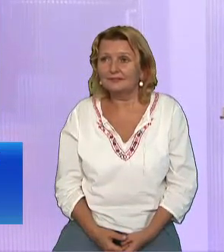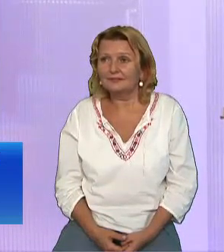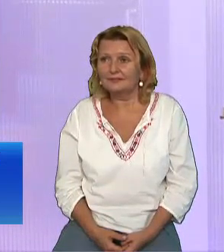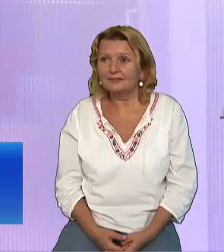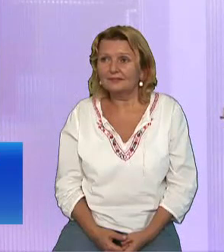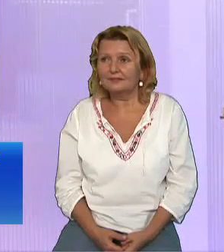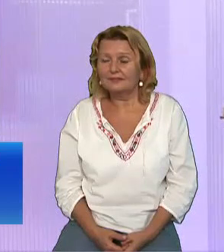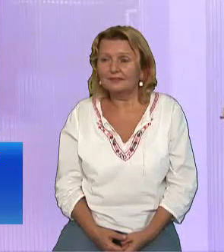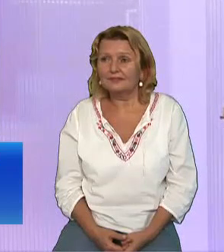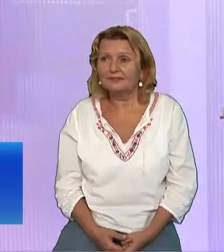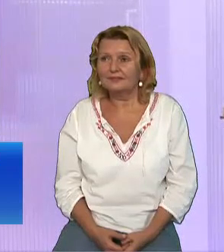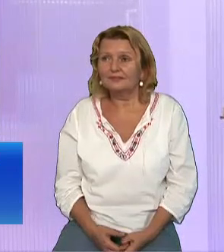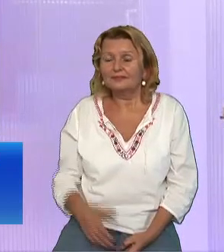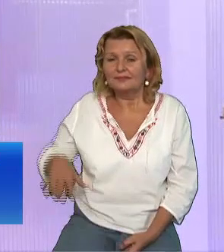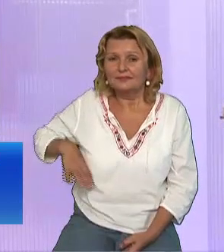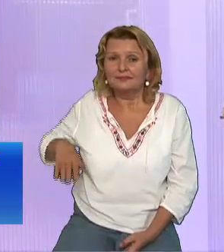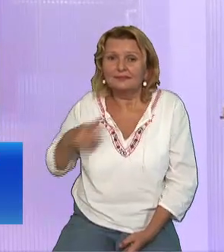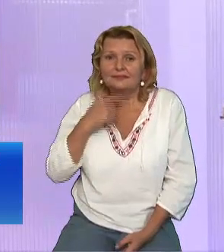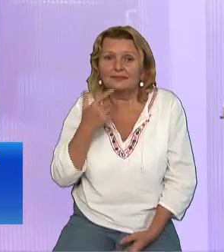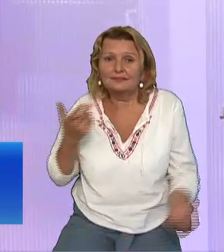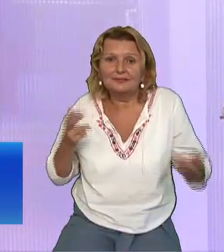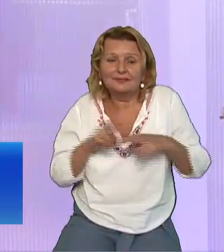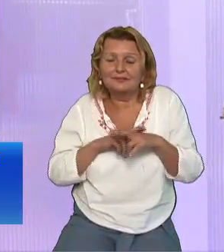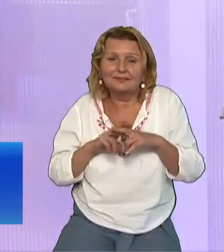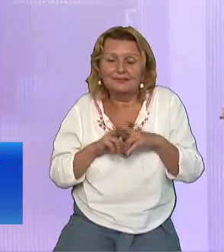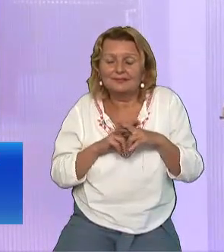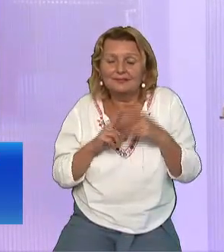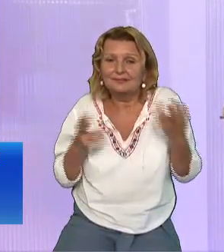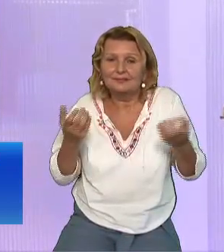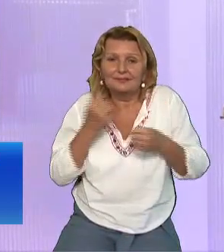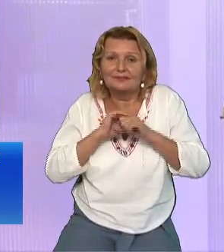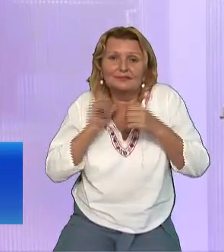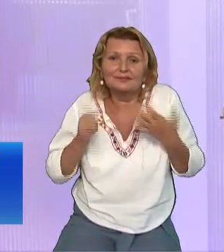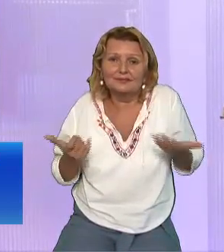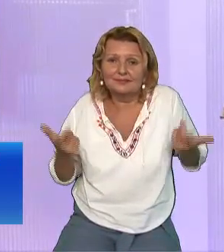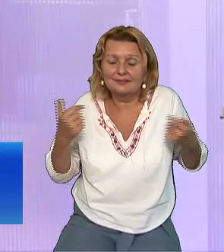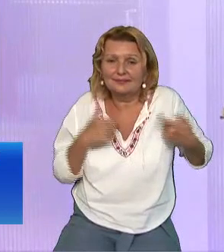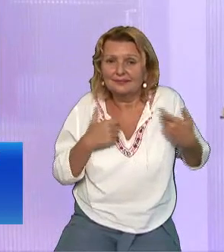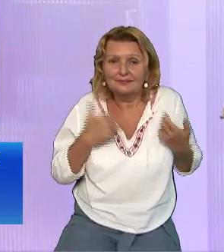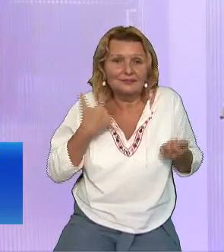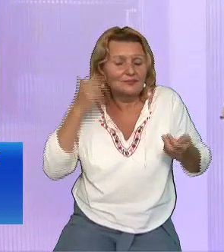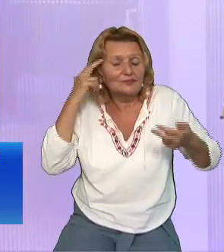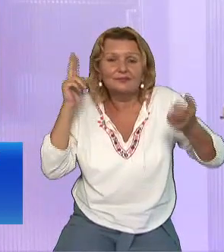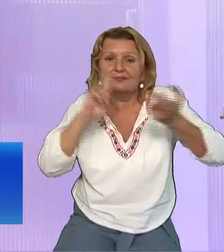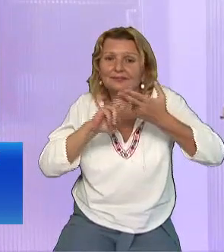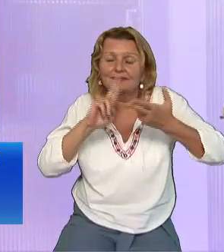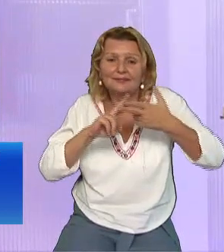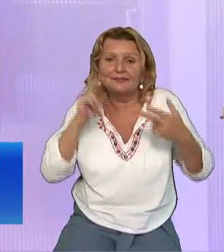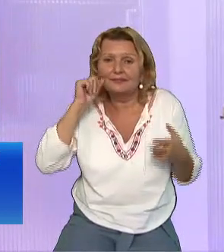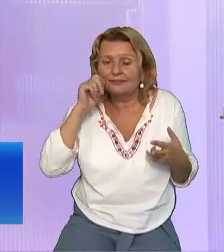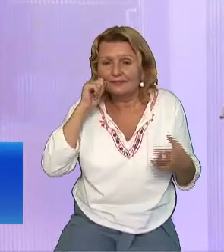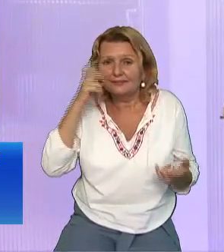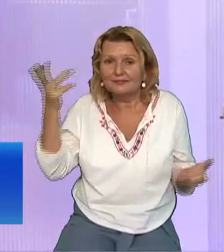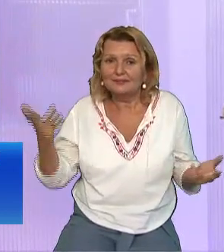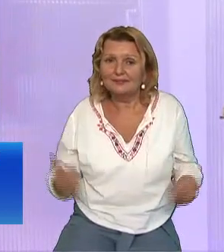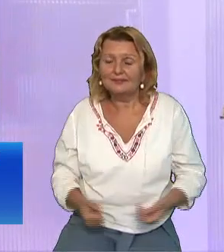Spune îngerul Gavril Și îi zice Marie Puterea celui prea înalt Te va umbri Duhul Sfânt se va